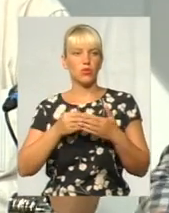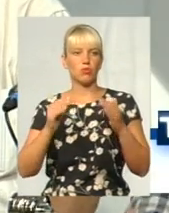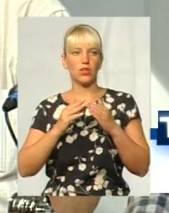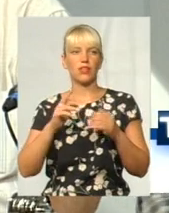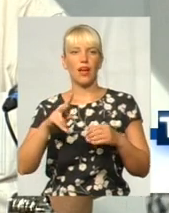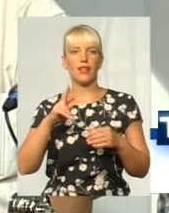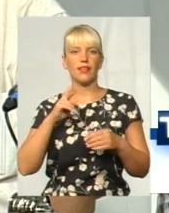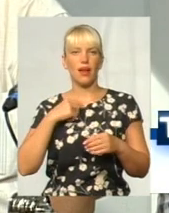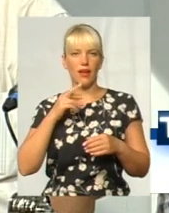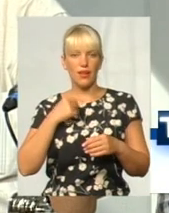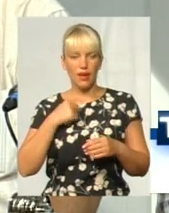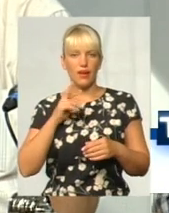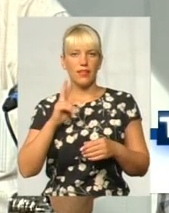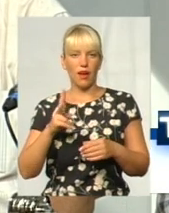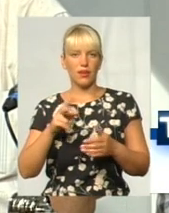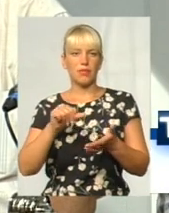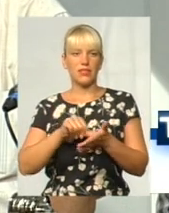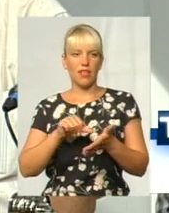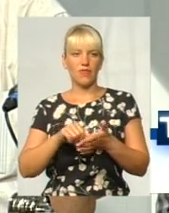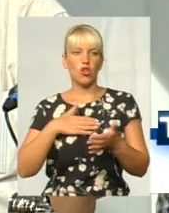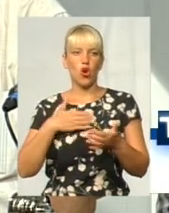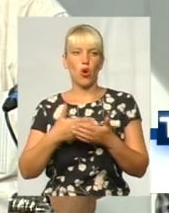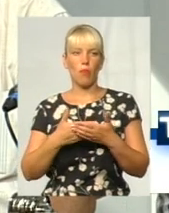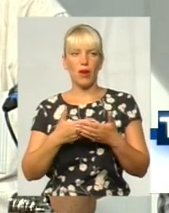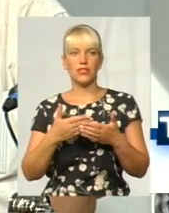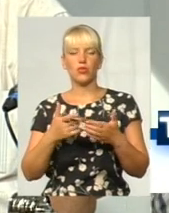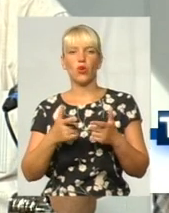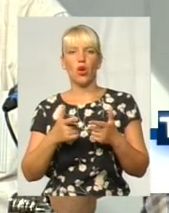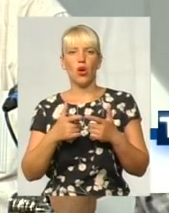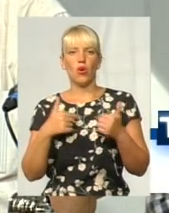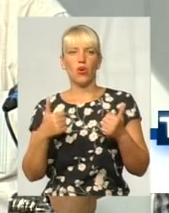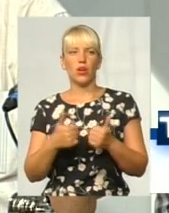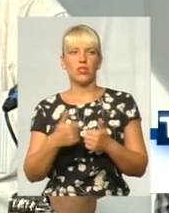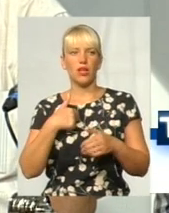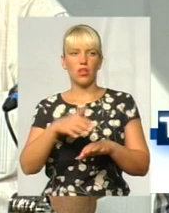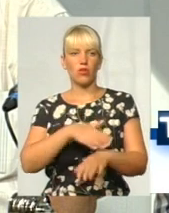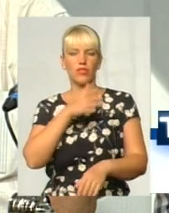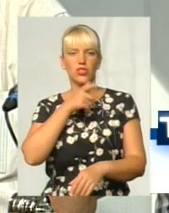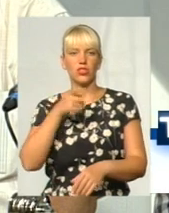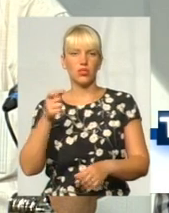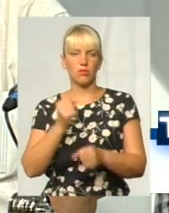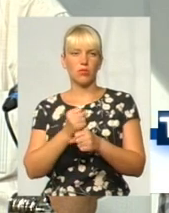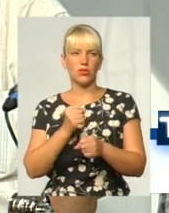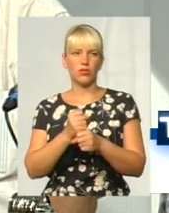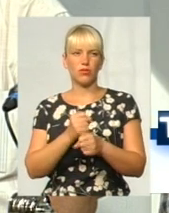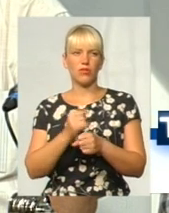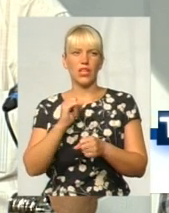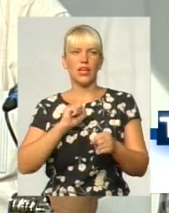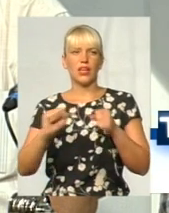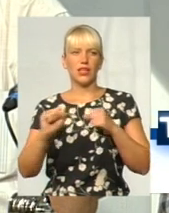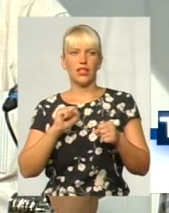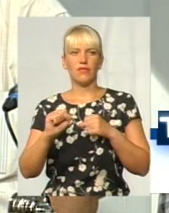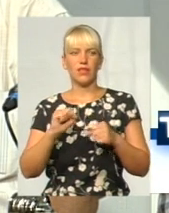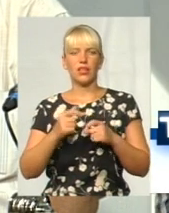представник в першу чергу як громадської організації безпеки, захист, контролю. Ви пам'ятаєте, я довгий час також пропорчував певний період часу керівникового